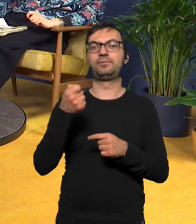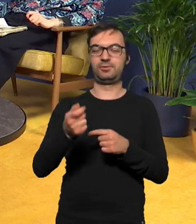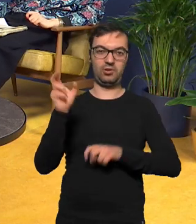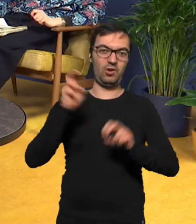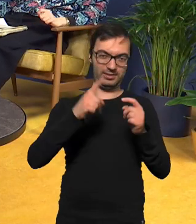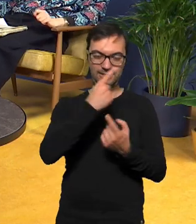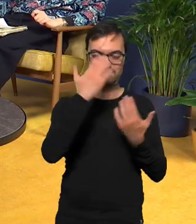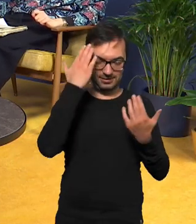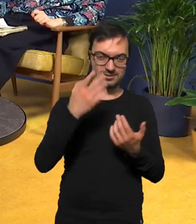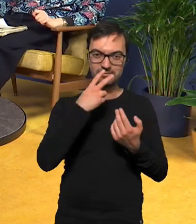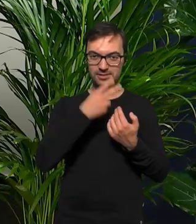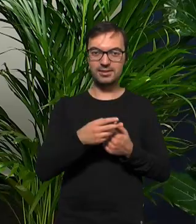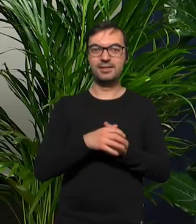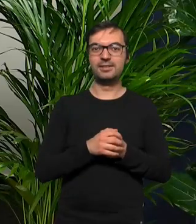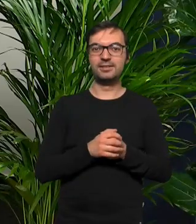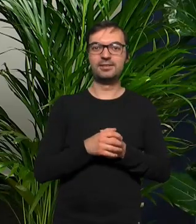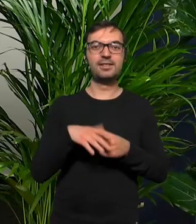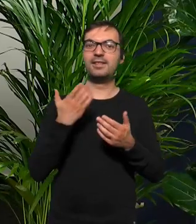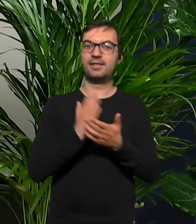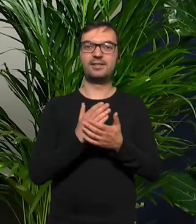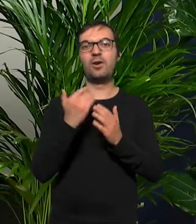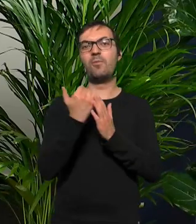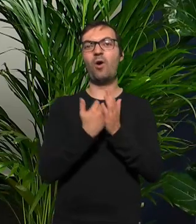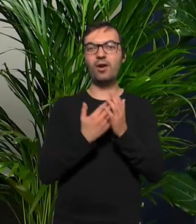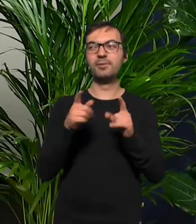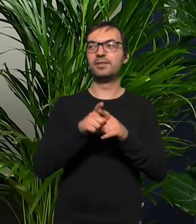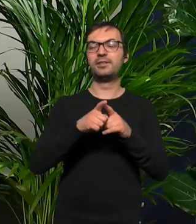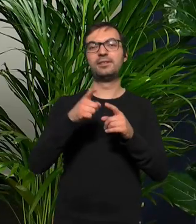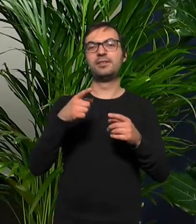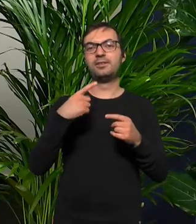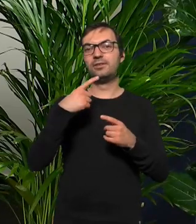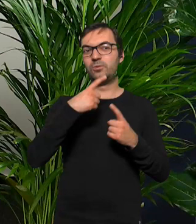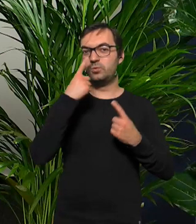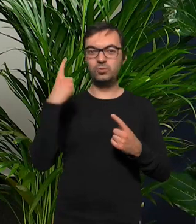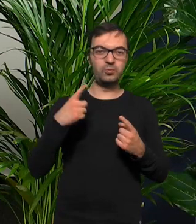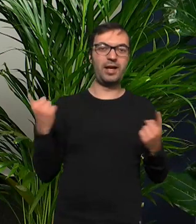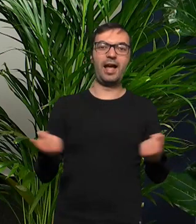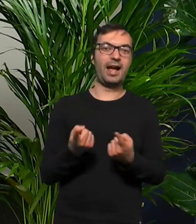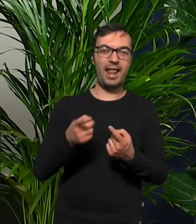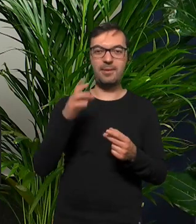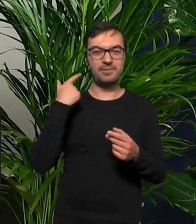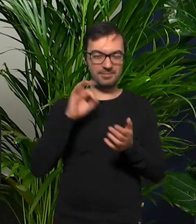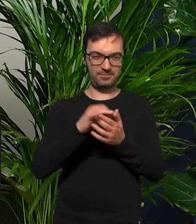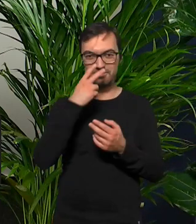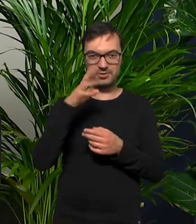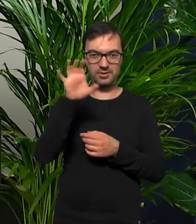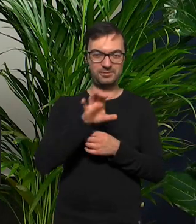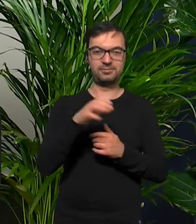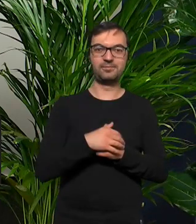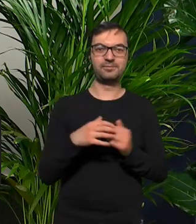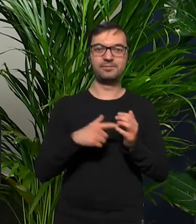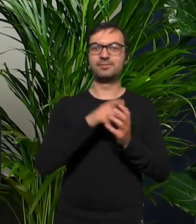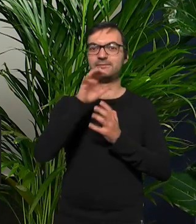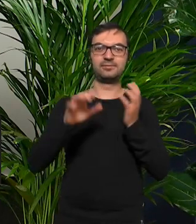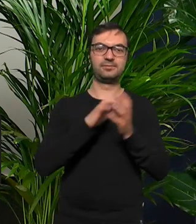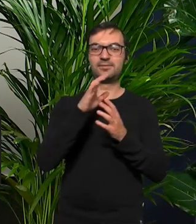hotelu więc pewnie nie tylko produkcję programów ale także super szpile reklam musiały się tam przemycić i to jest w ogóle